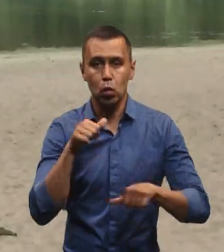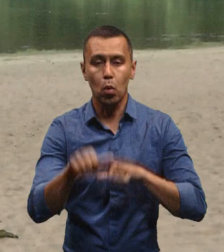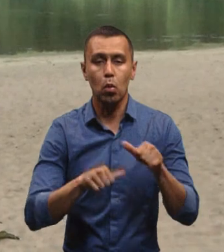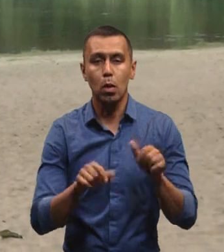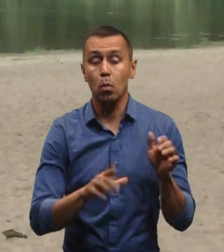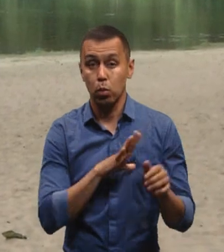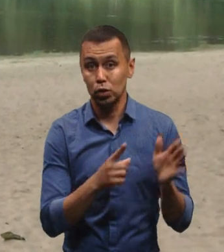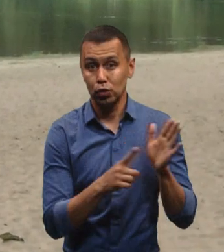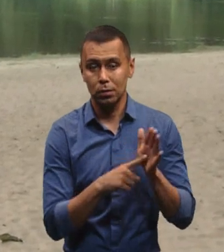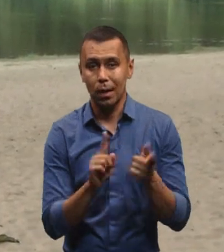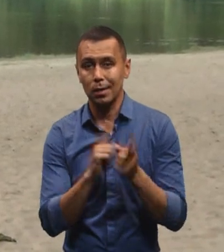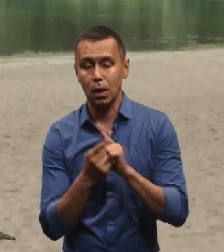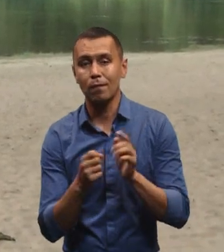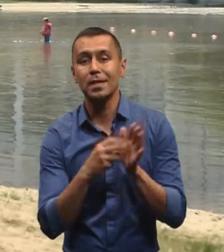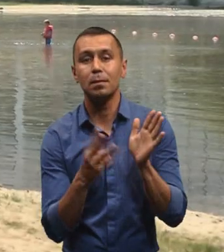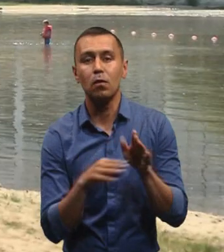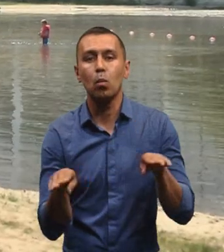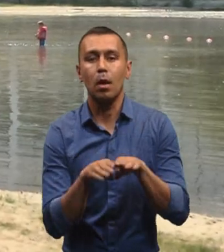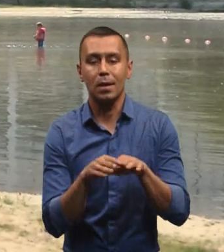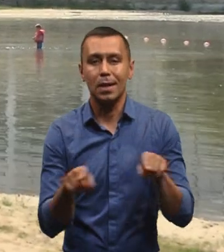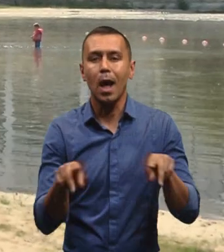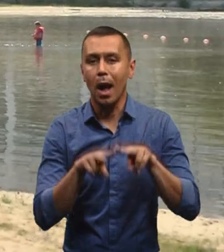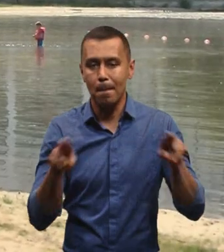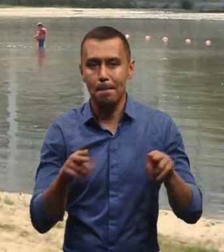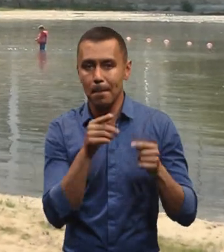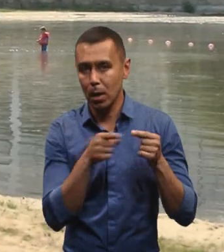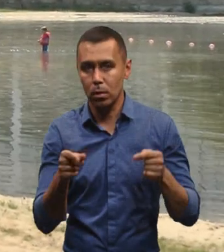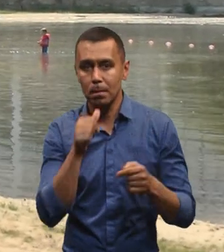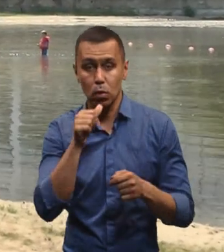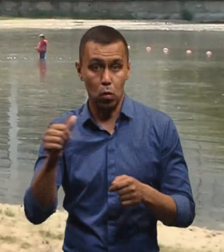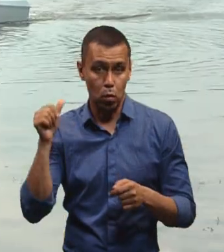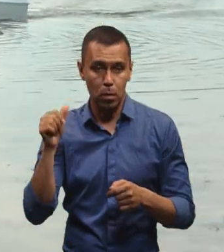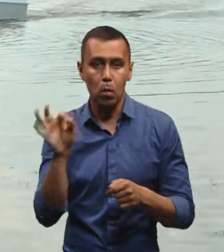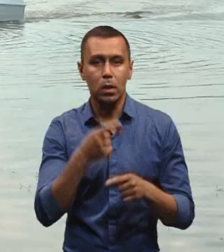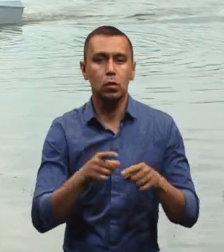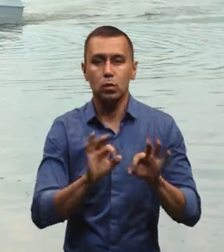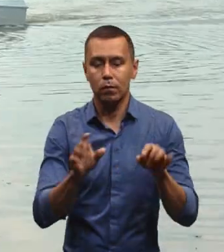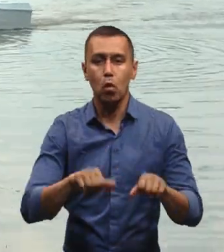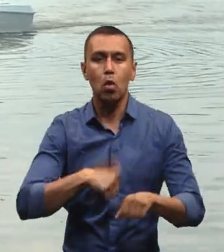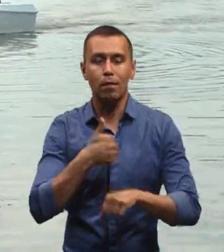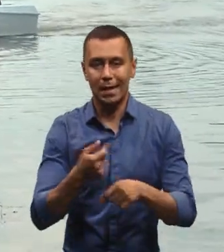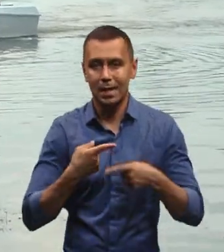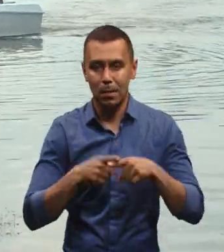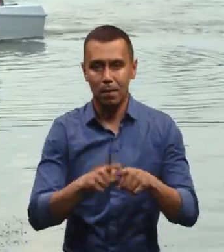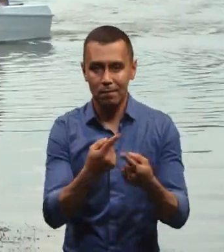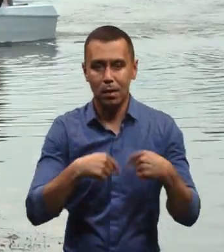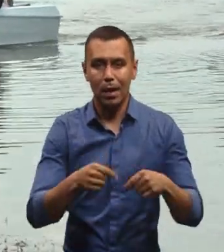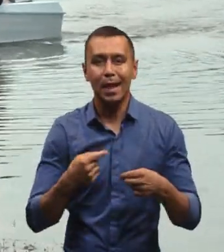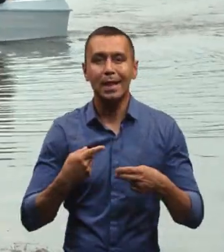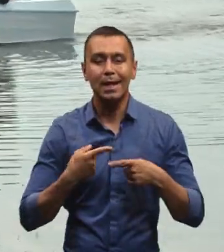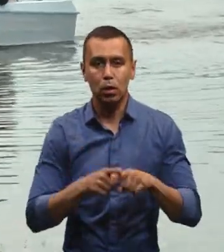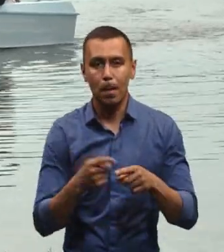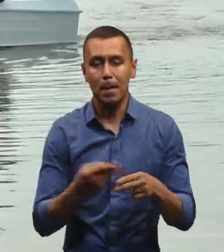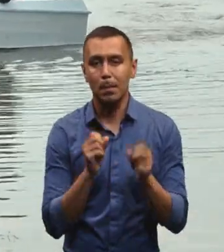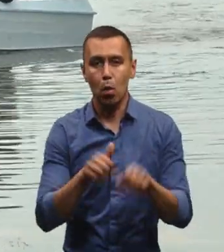з 6 до 18 у порівнянні з таким же періодом минулого року. Про це розповів головний інспектор відділу техногенної безпеки